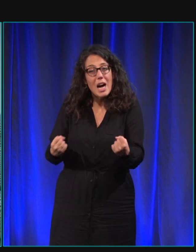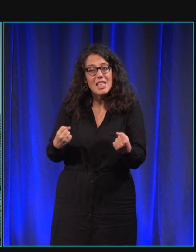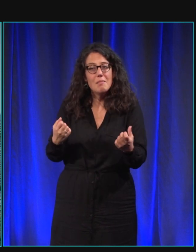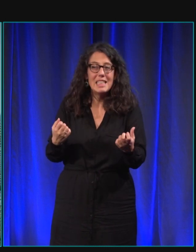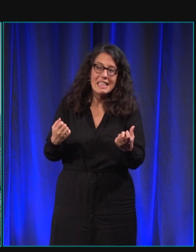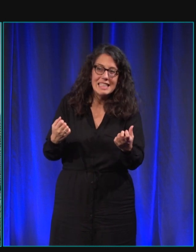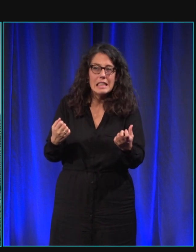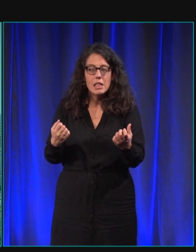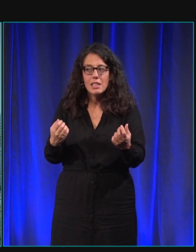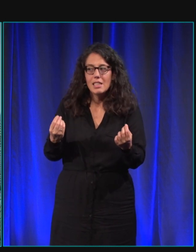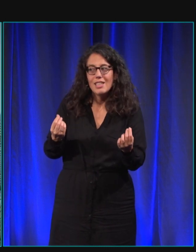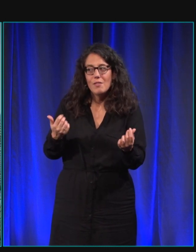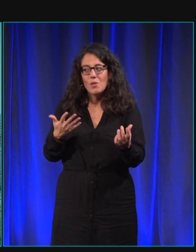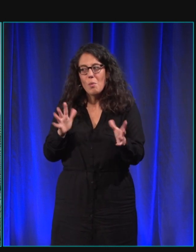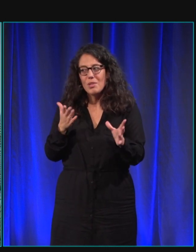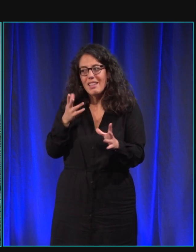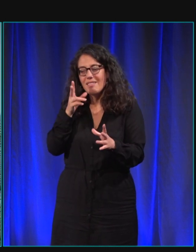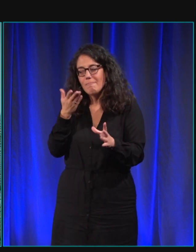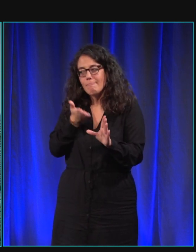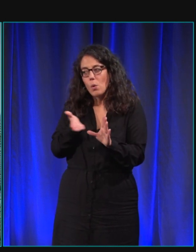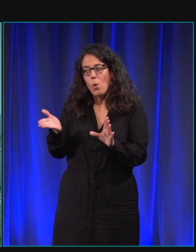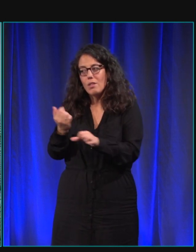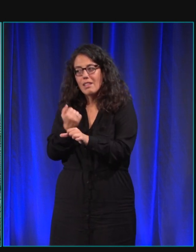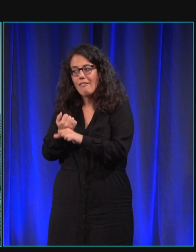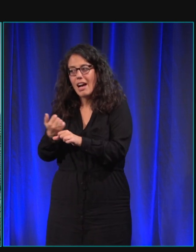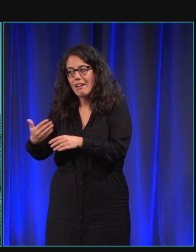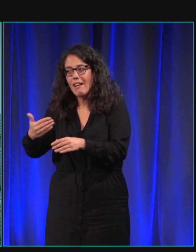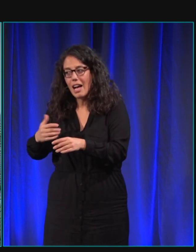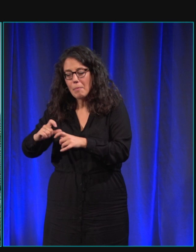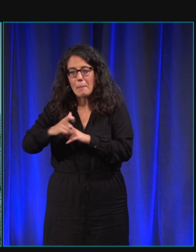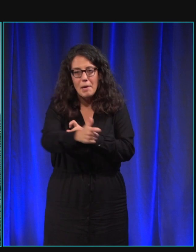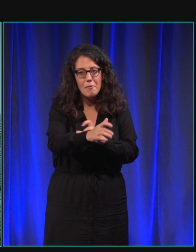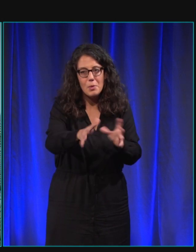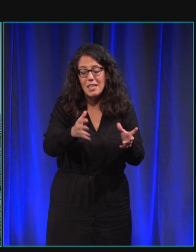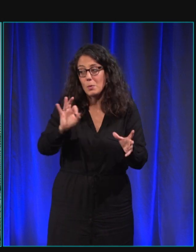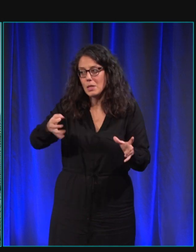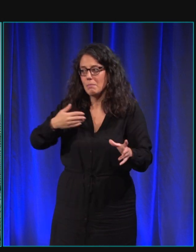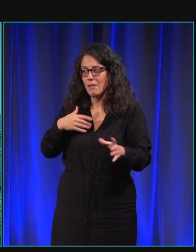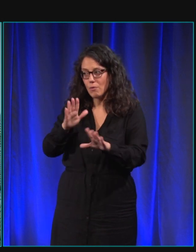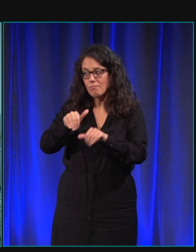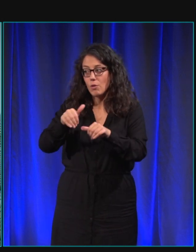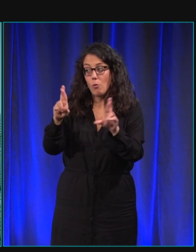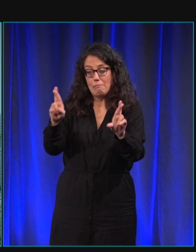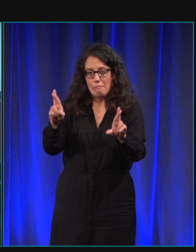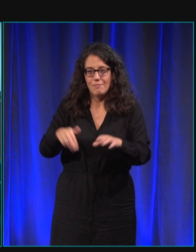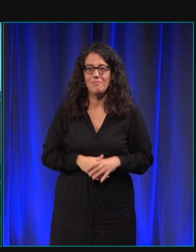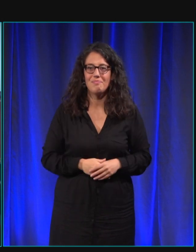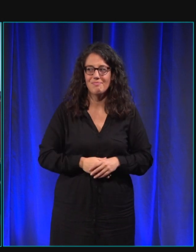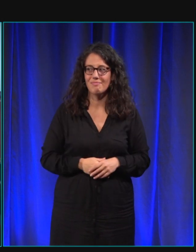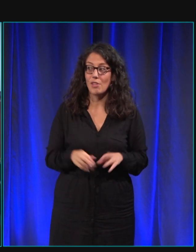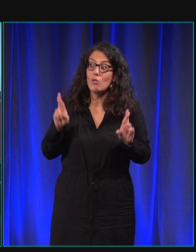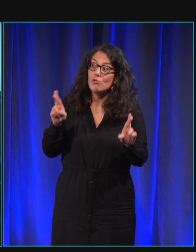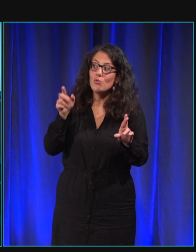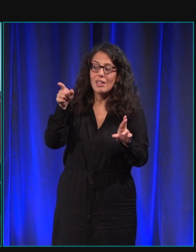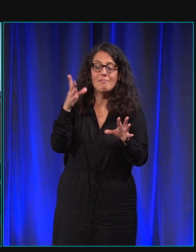il faut peut-être passer par autre chose avant pour y accéder mais voilà il faut continuer il faut croiser les doigts je te souhaite